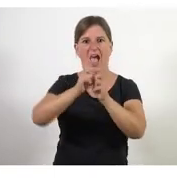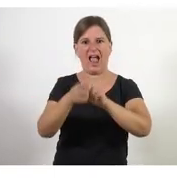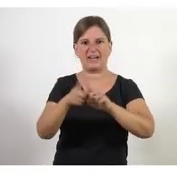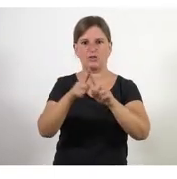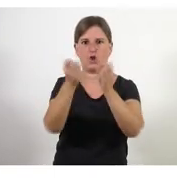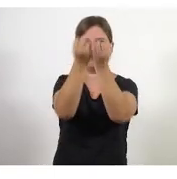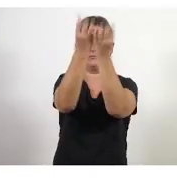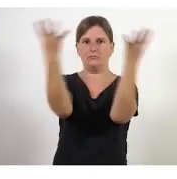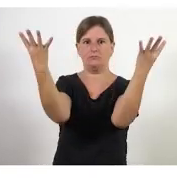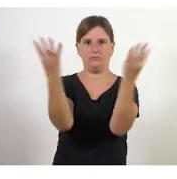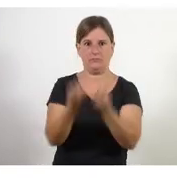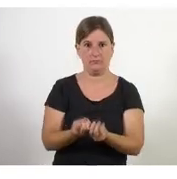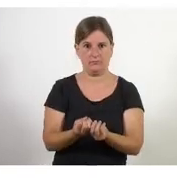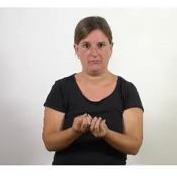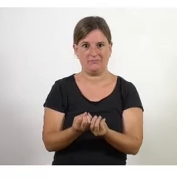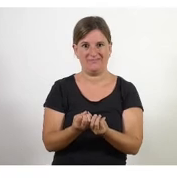entitats